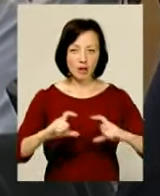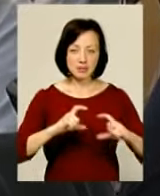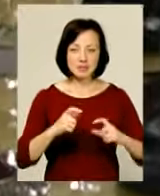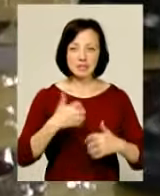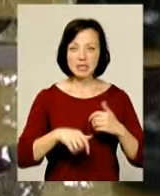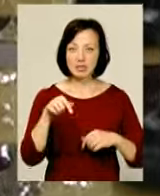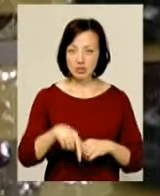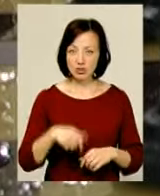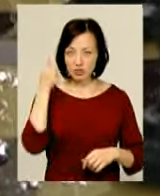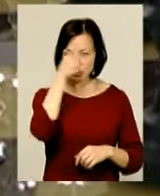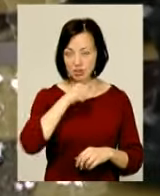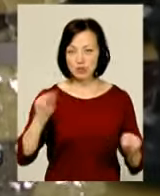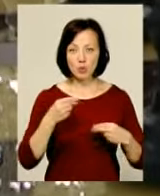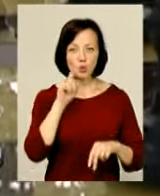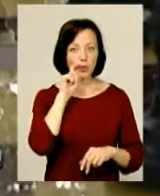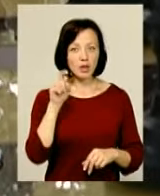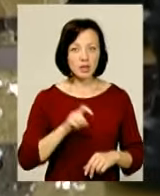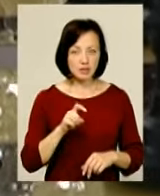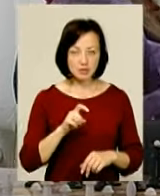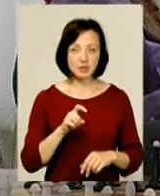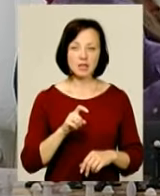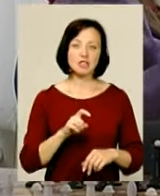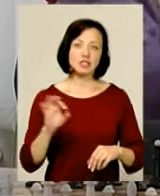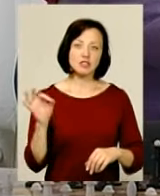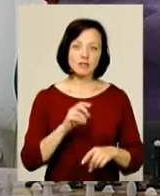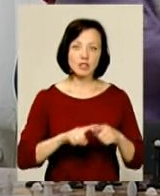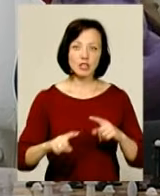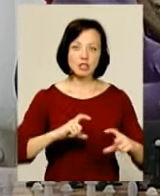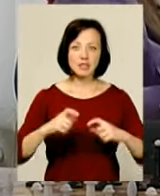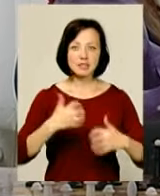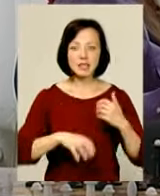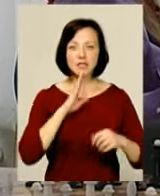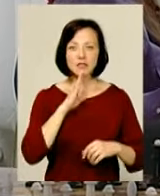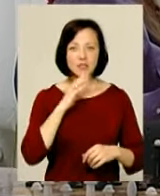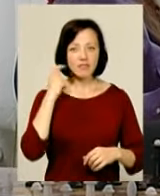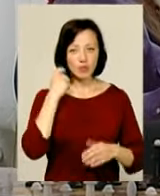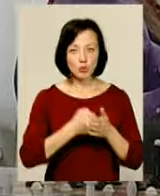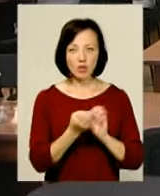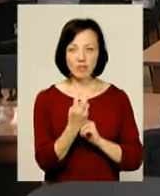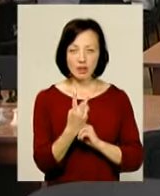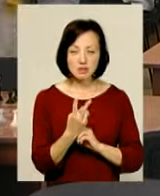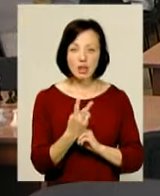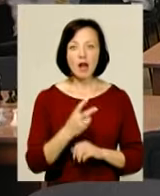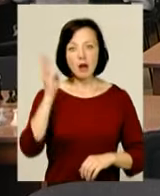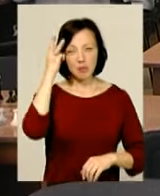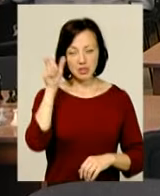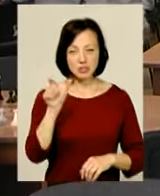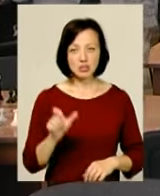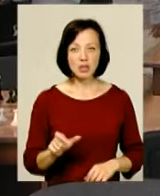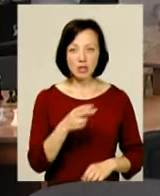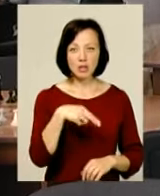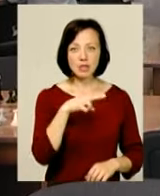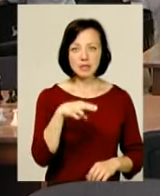Серед них і цьогорічна чемпіонка України із класичних та швидких шахів серед дівчат віком до 12 років – хмельничанка